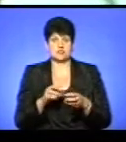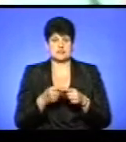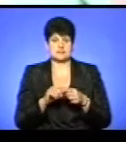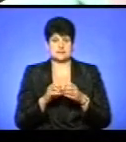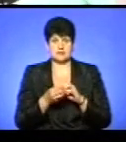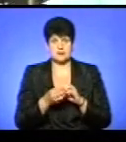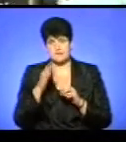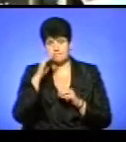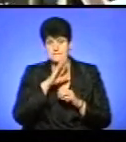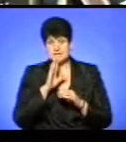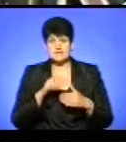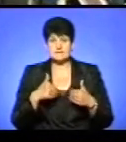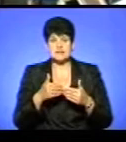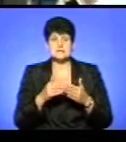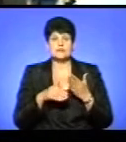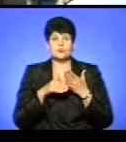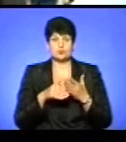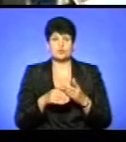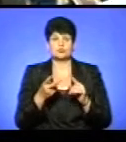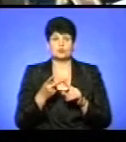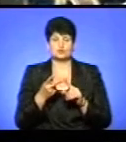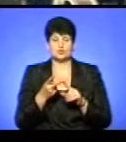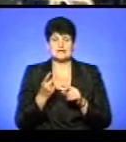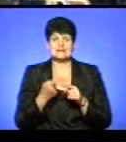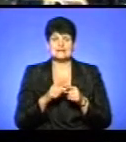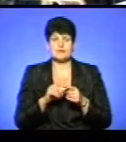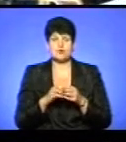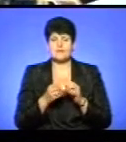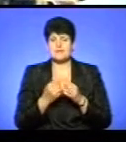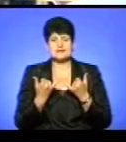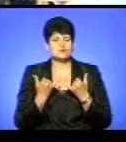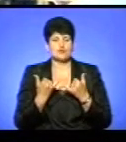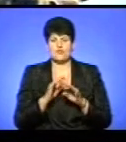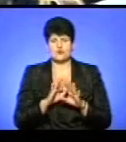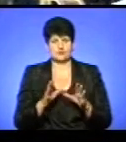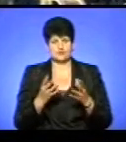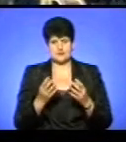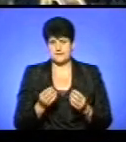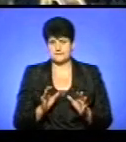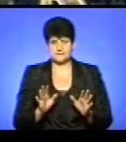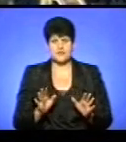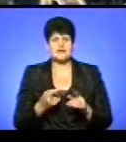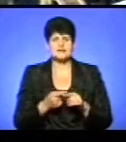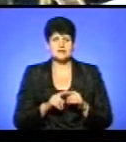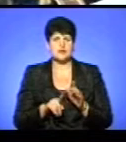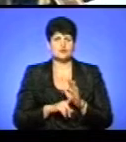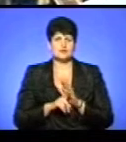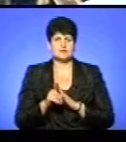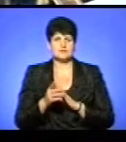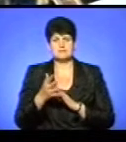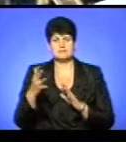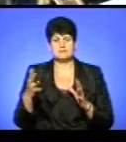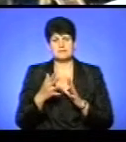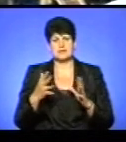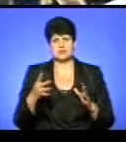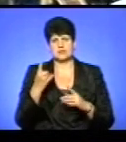-перше, батьки звертались за допомогою, по-друге, ця проблема не сьогоднішнього дня. Це почалося десь більше року